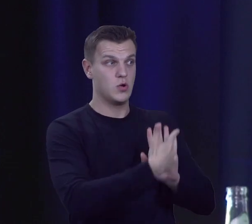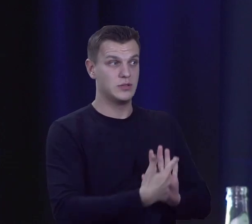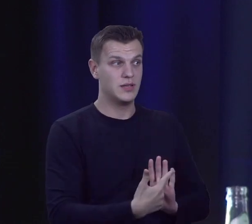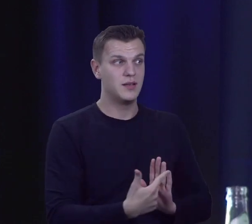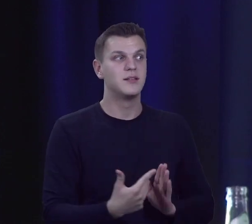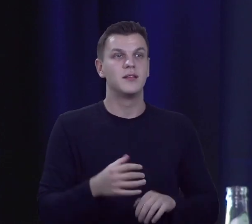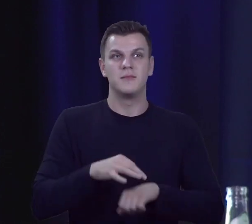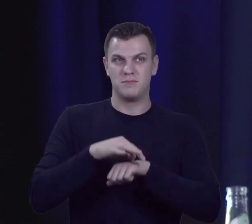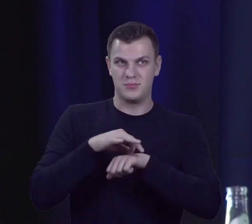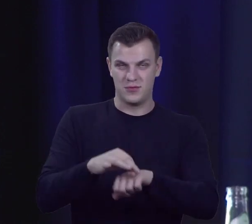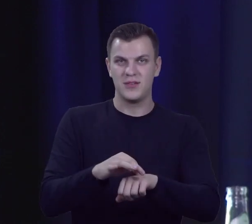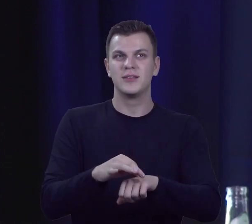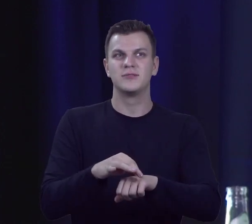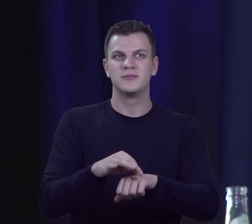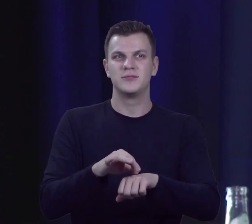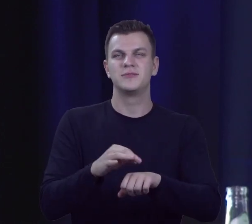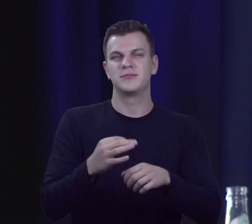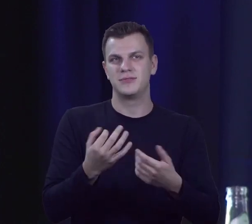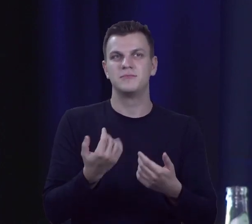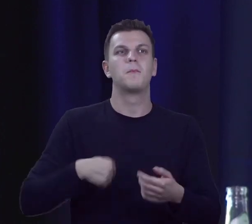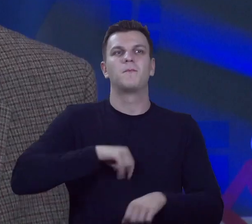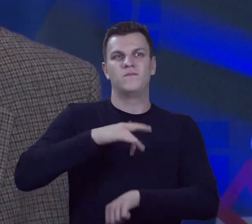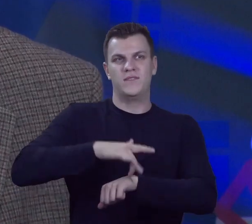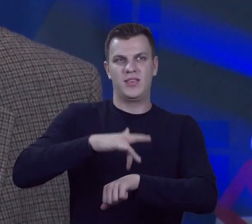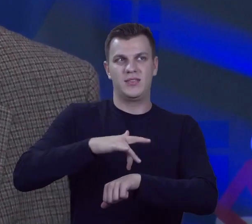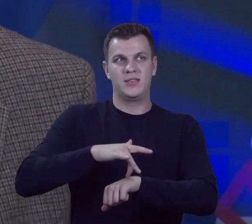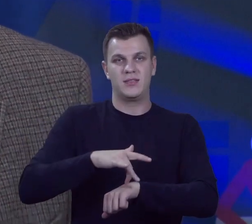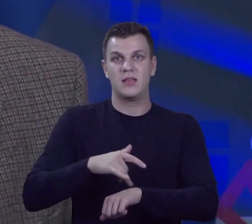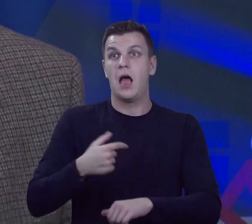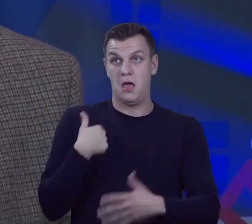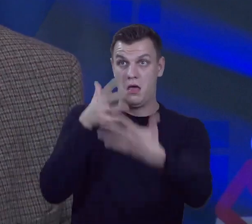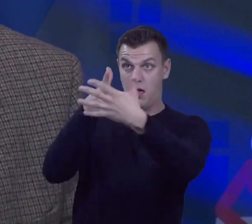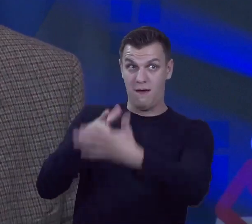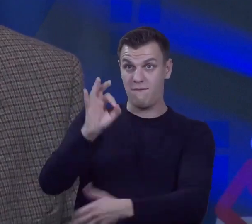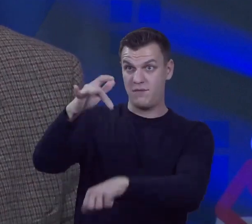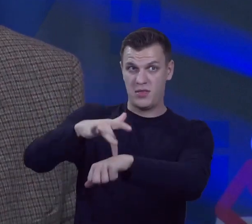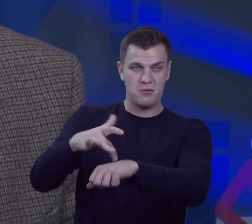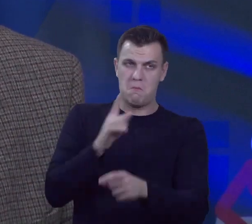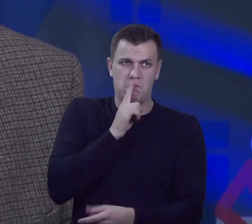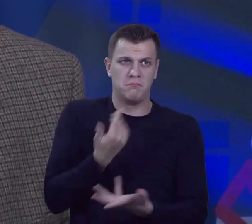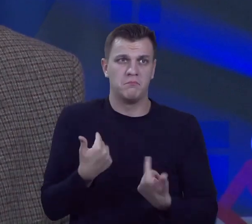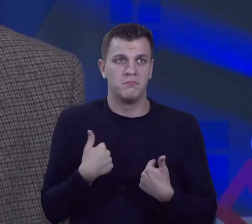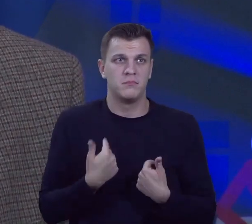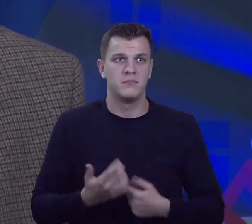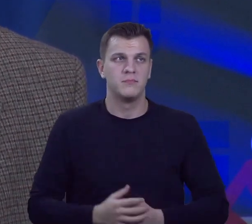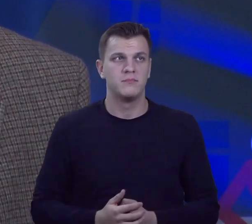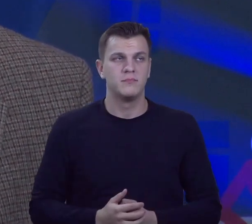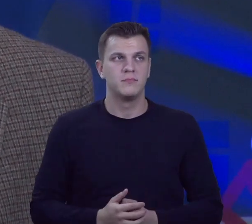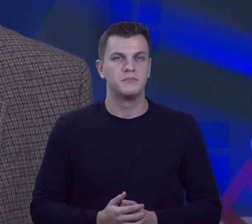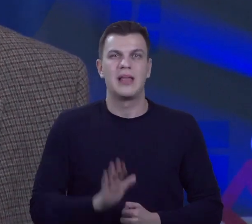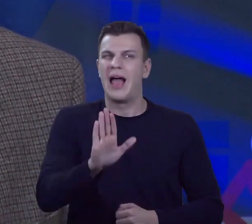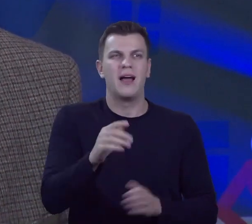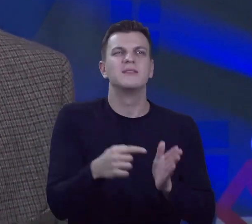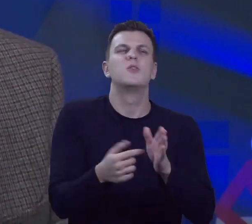Tak samo pewnie polityków również rozliczamy za jakąś pracę, którą oni wykonują. Natomiast, szanowni państwo, to nie o to w tym